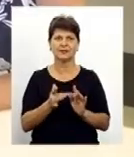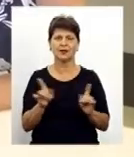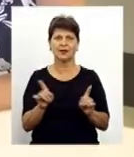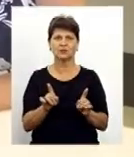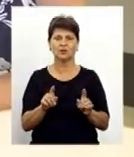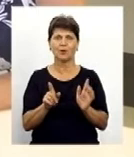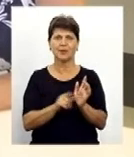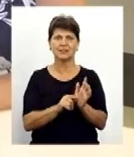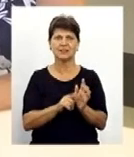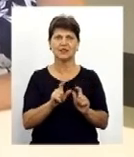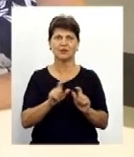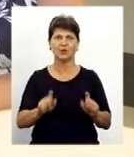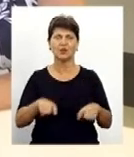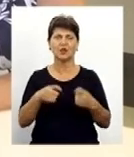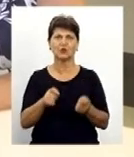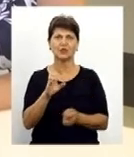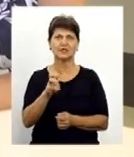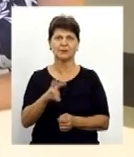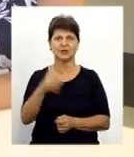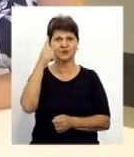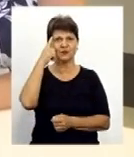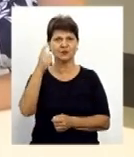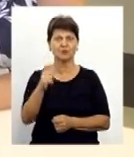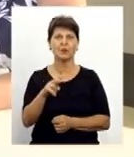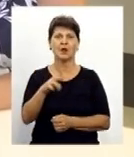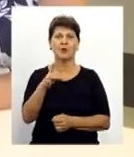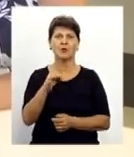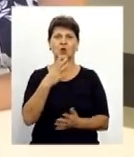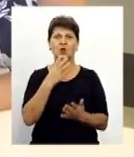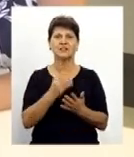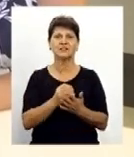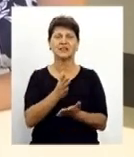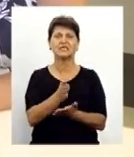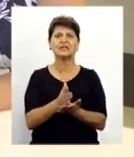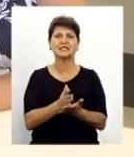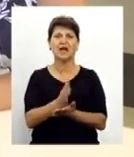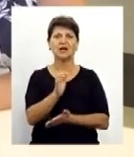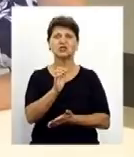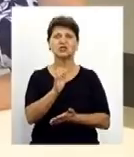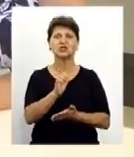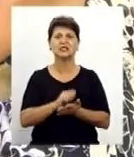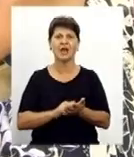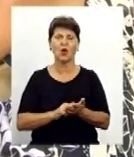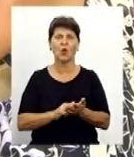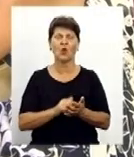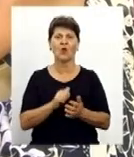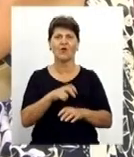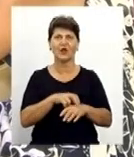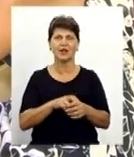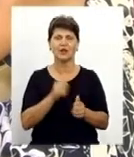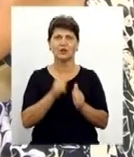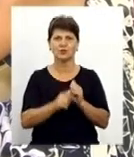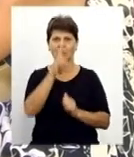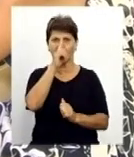-інформування, і що можна дізнатися про свій страховий стаж кожного місяця, і що роботодавець